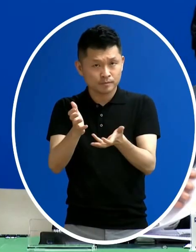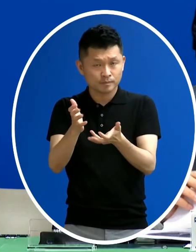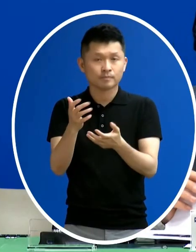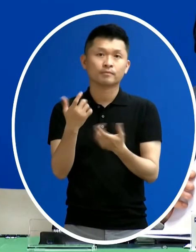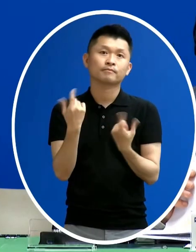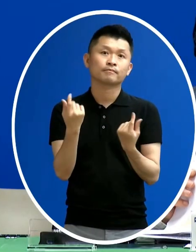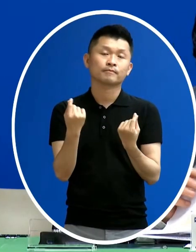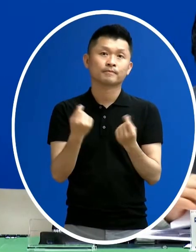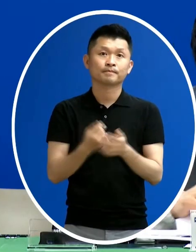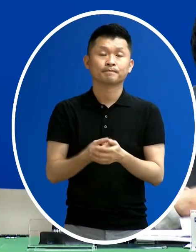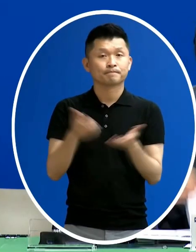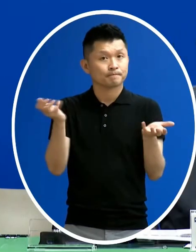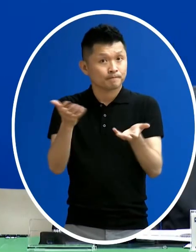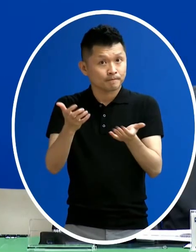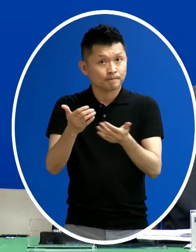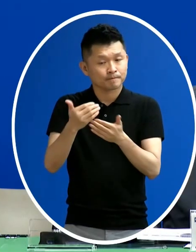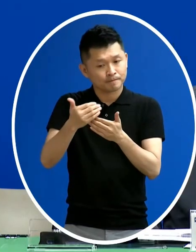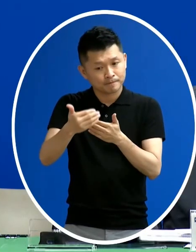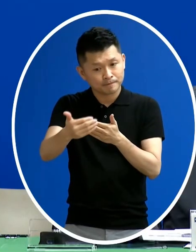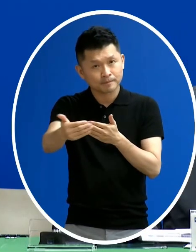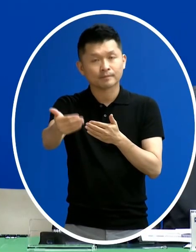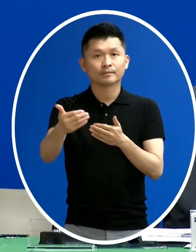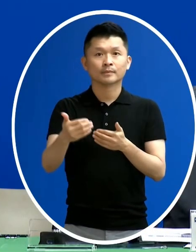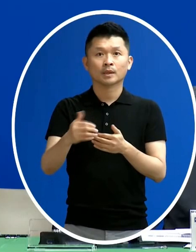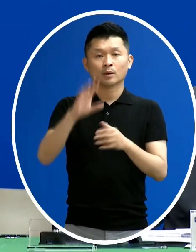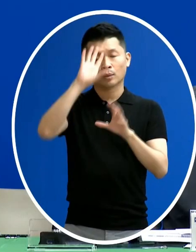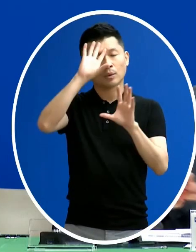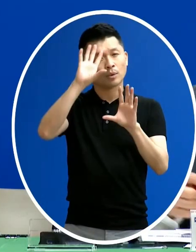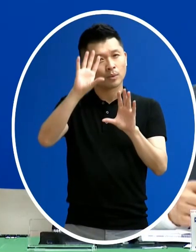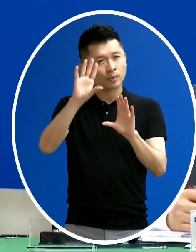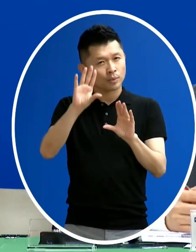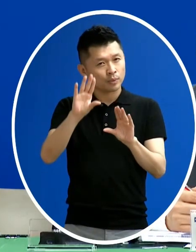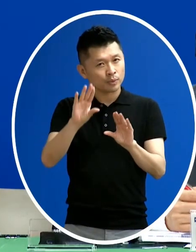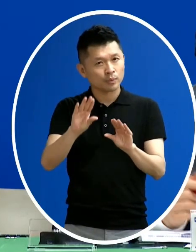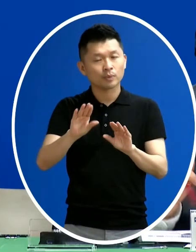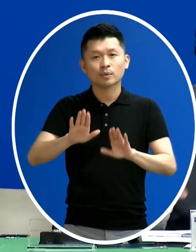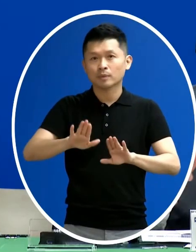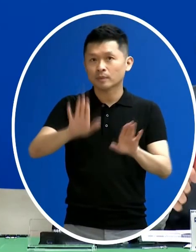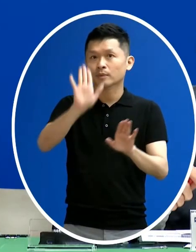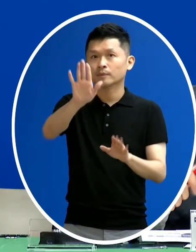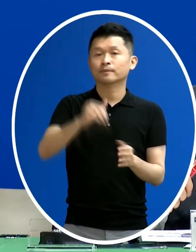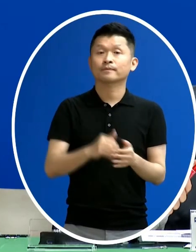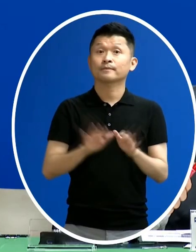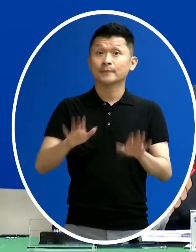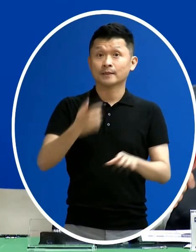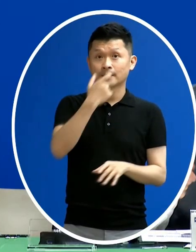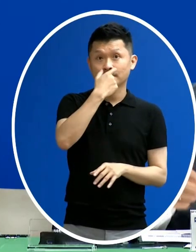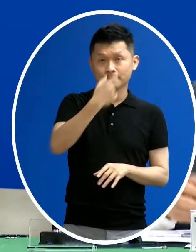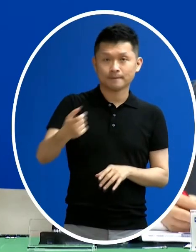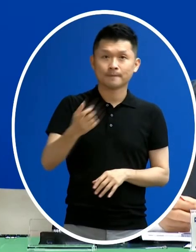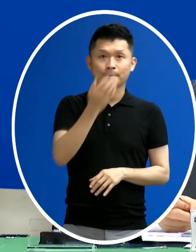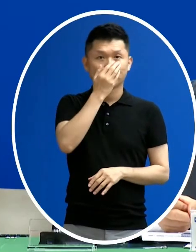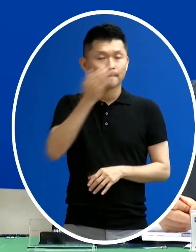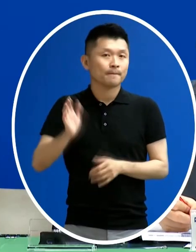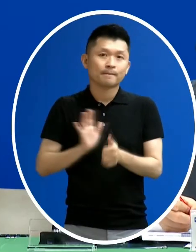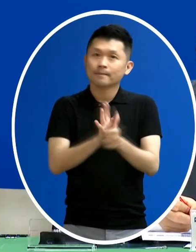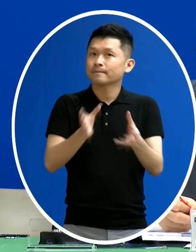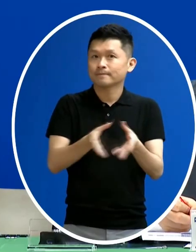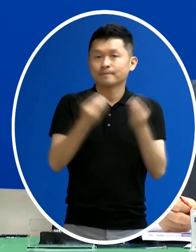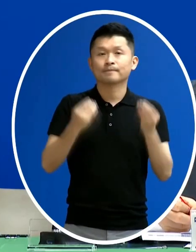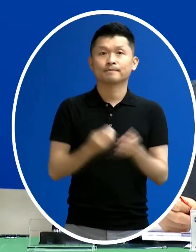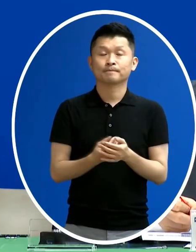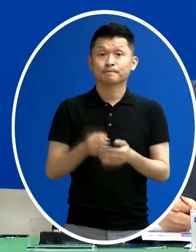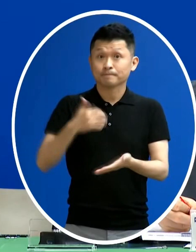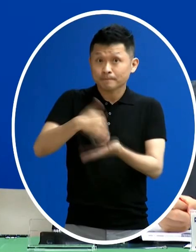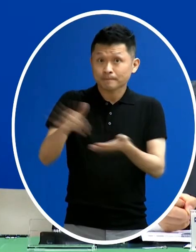經過這個治療之後呢已經順利的這個病況有 也有改善 那目前也是把管移除呼吸器所以我們累